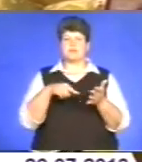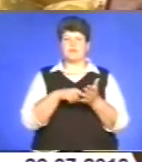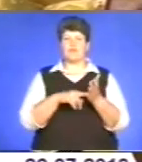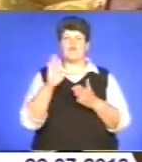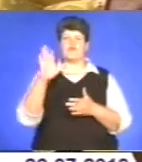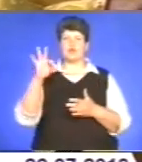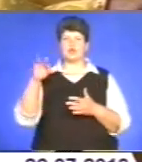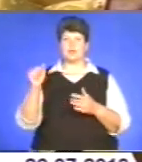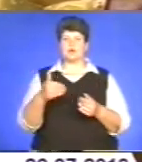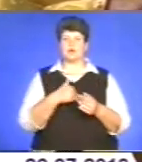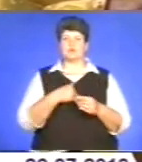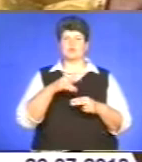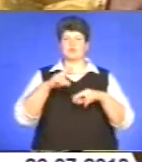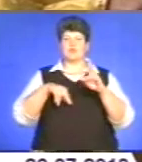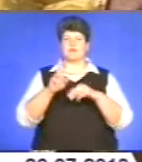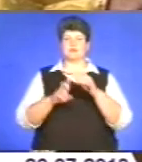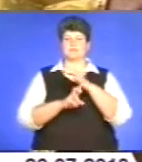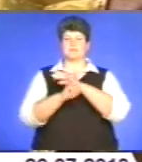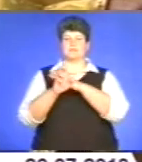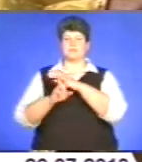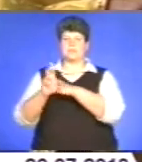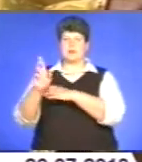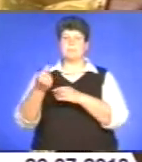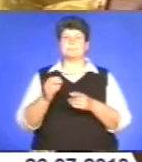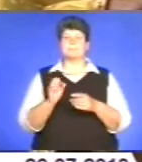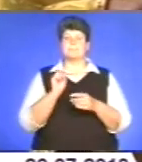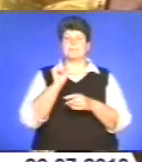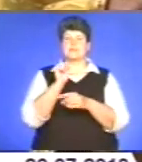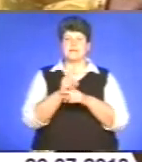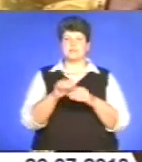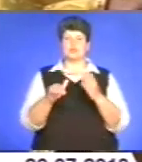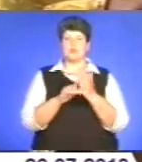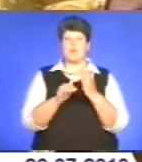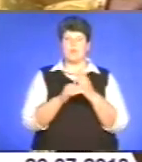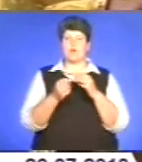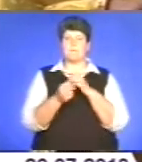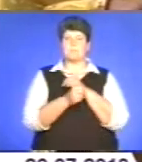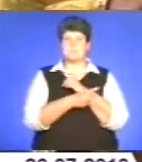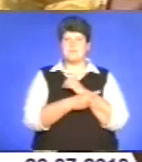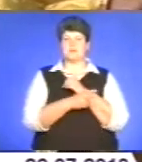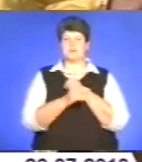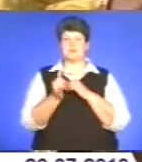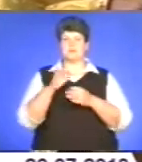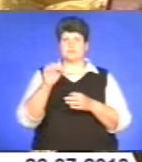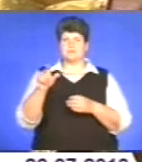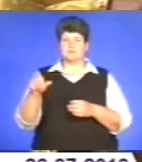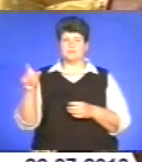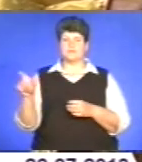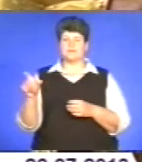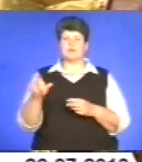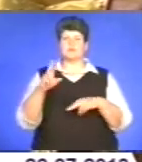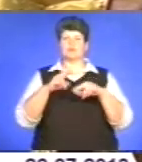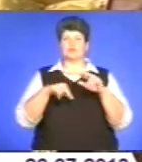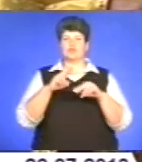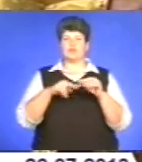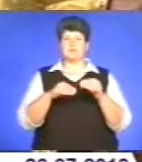хрестіянські церкви. Призначив допомогу бідним та знедоленим. Збудував їм